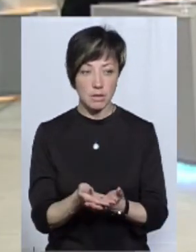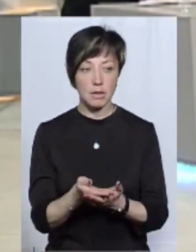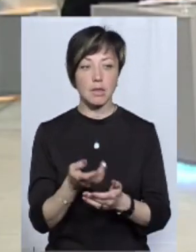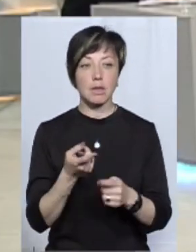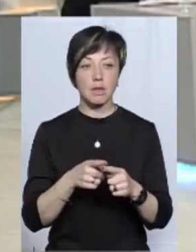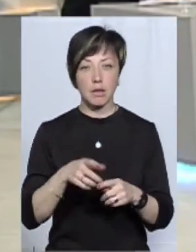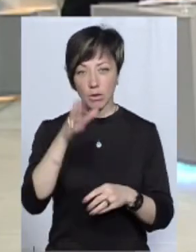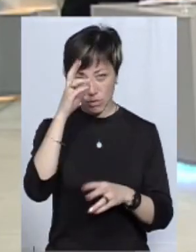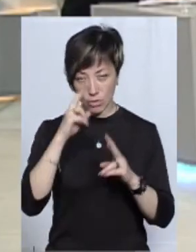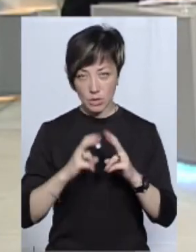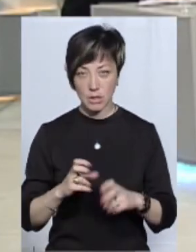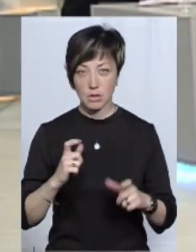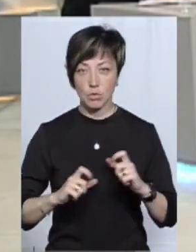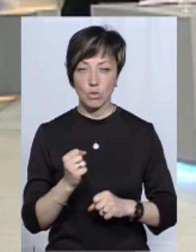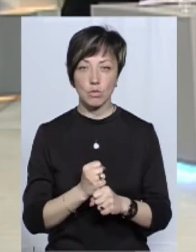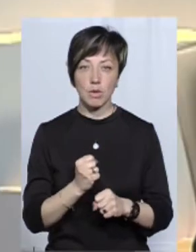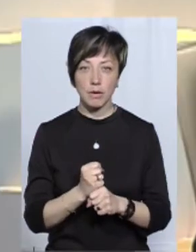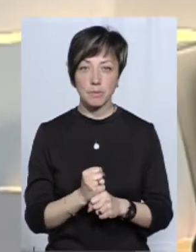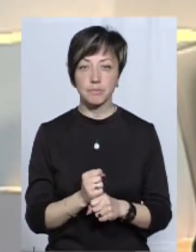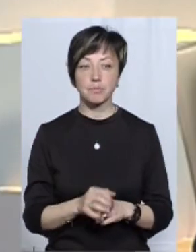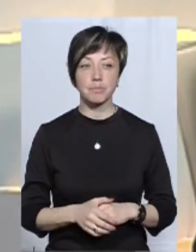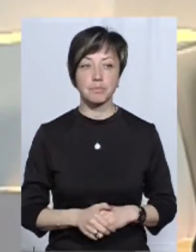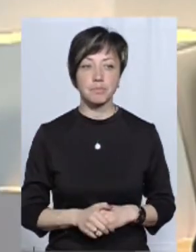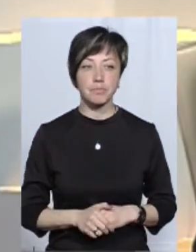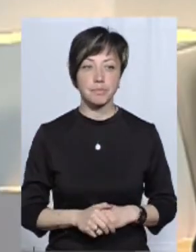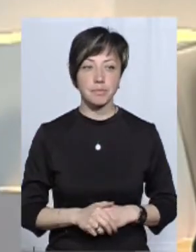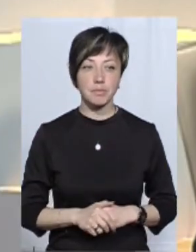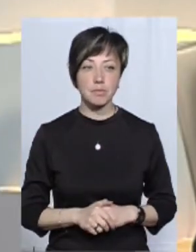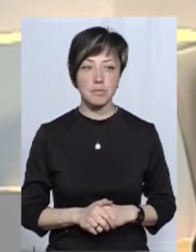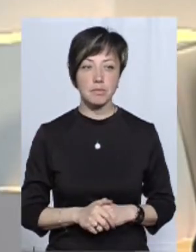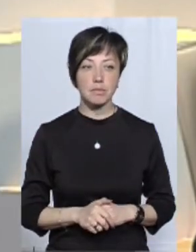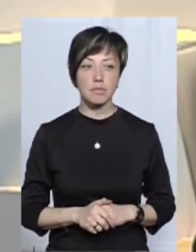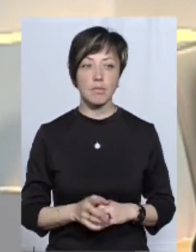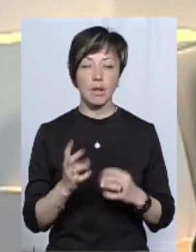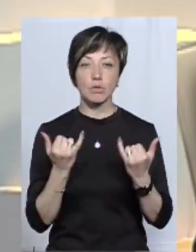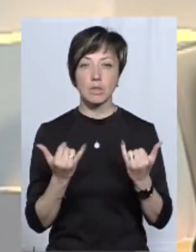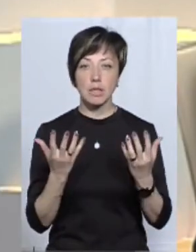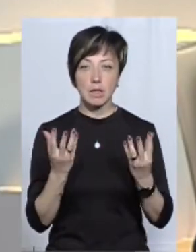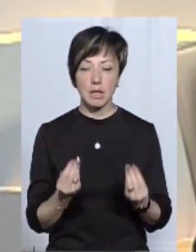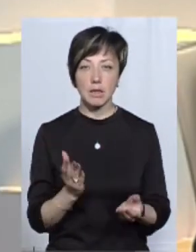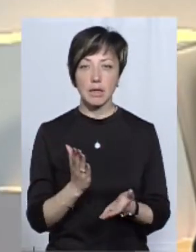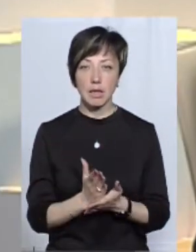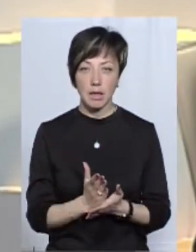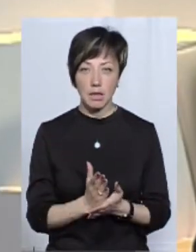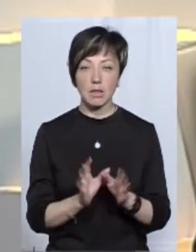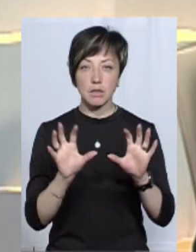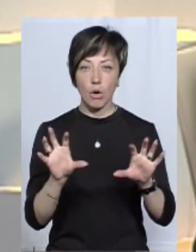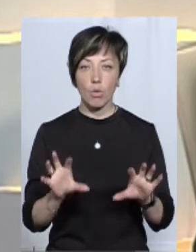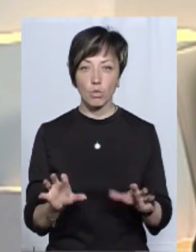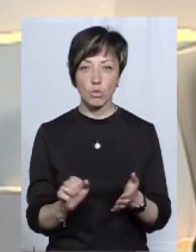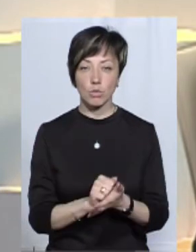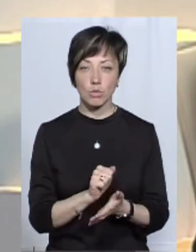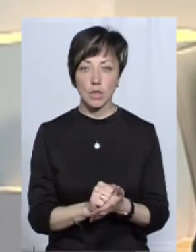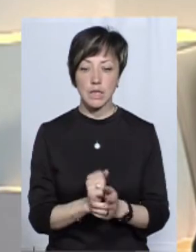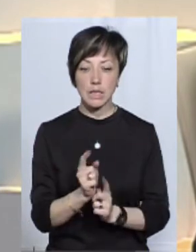речі, теж науково-дослідний інститут колись розробляв, потім департаментів відповідно відпрацювали, і на сьогоднішній день є законодавчі